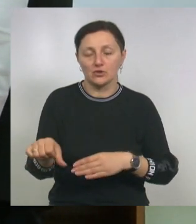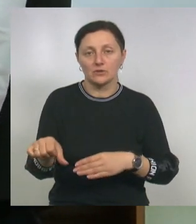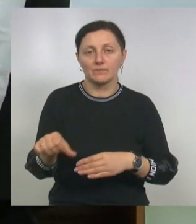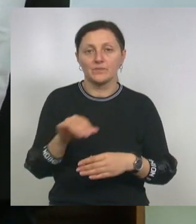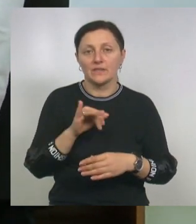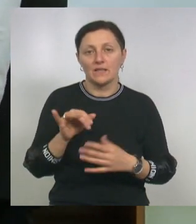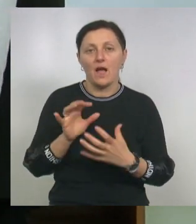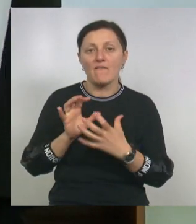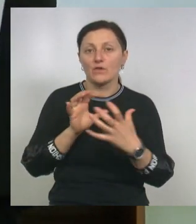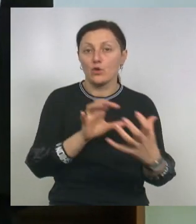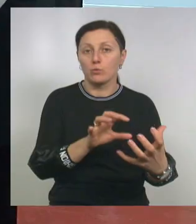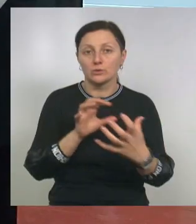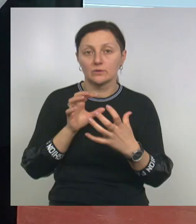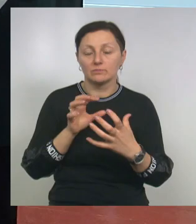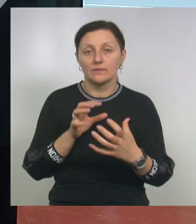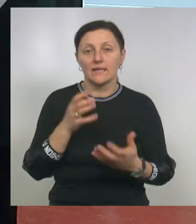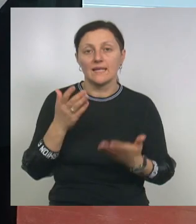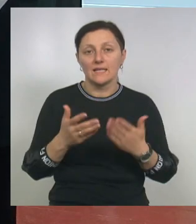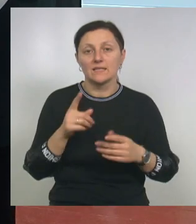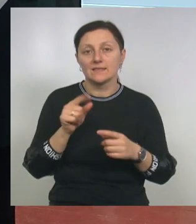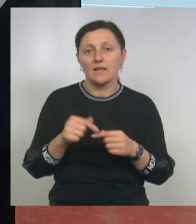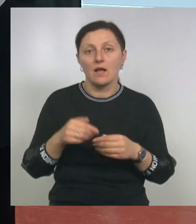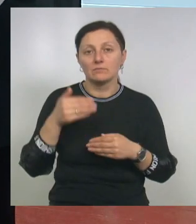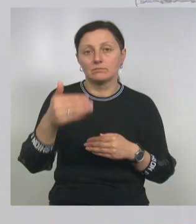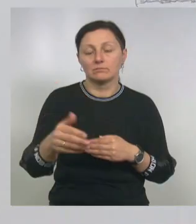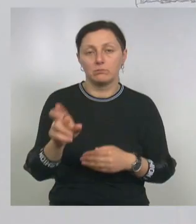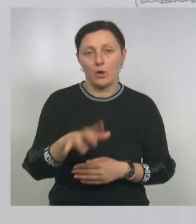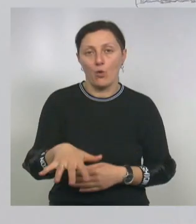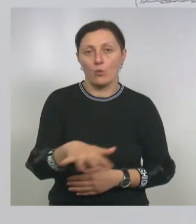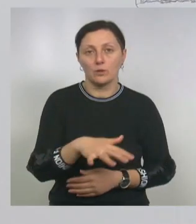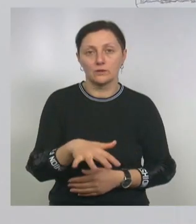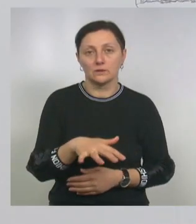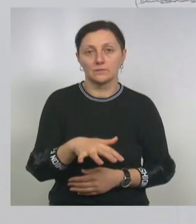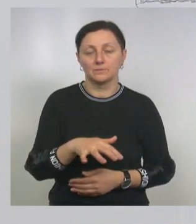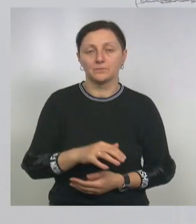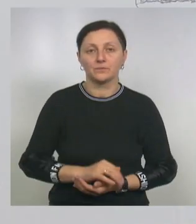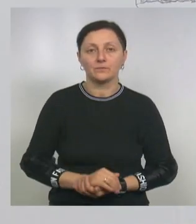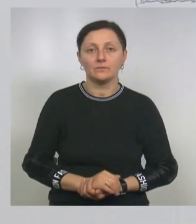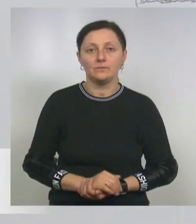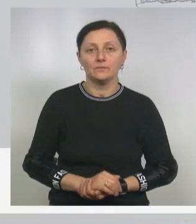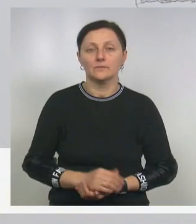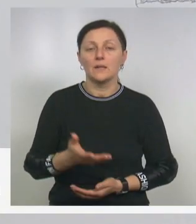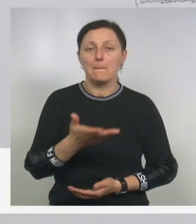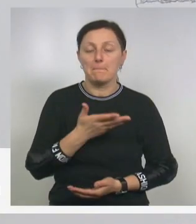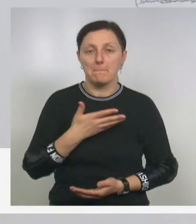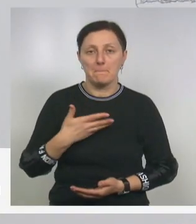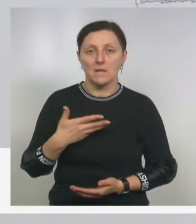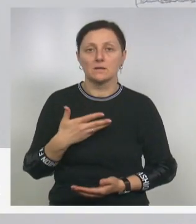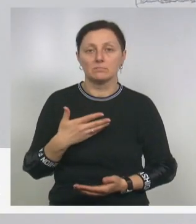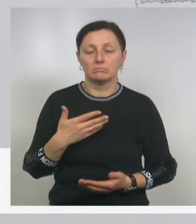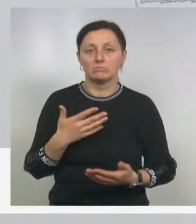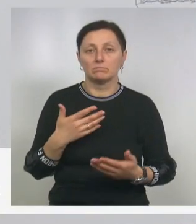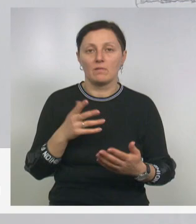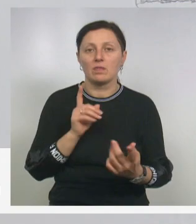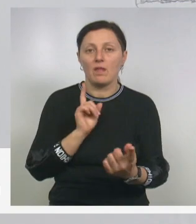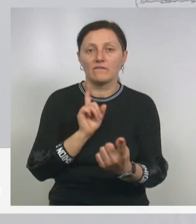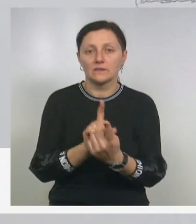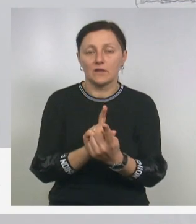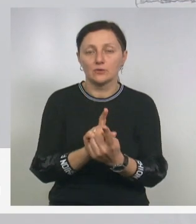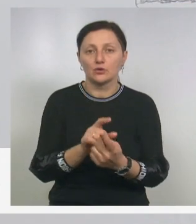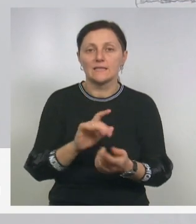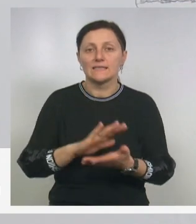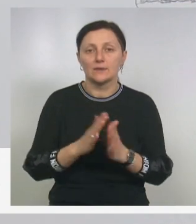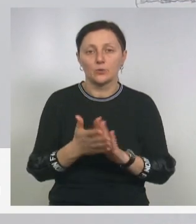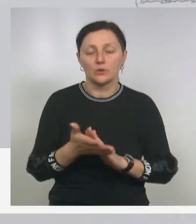подвоз к ним. Или же за пределами Белгородской области. Однако мы идем навстречу и такой ситуации. И мы